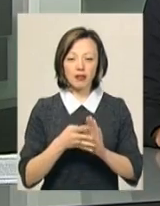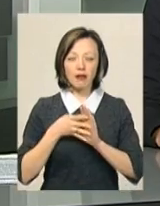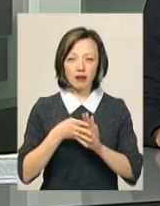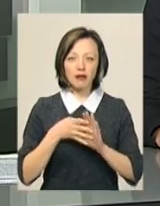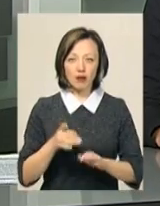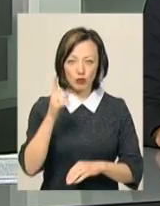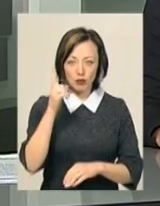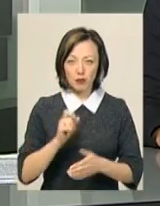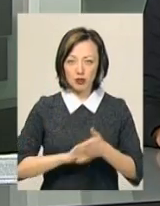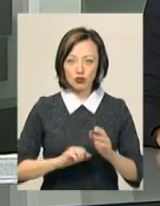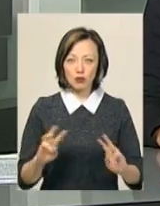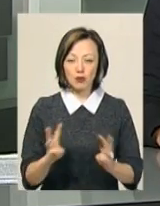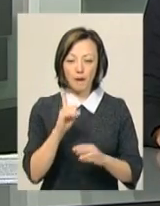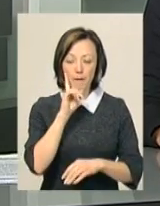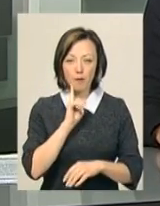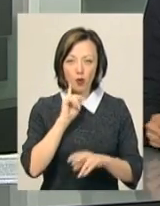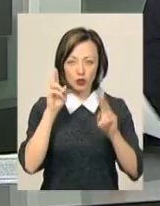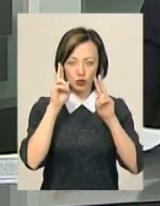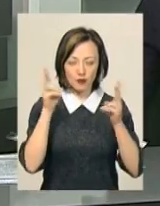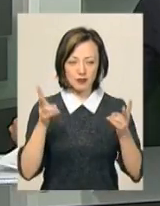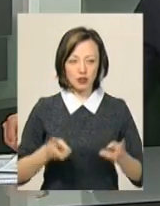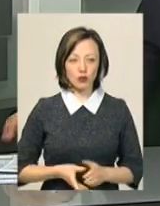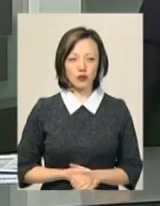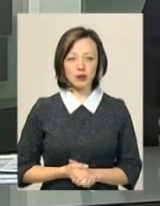поверсі. Причину пожежі поки не встановили.